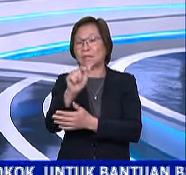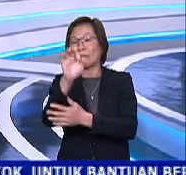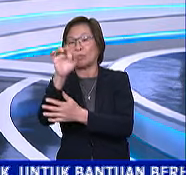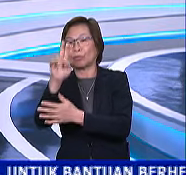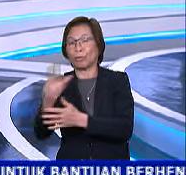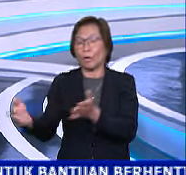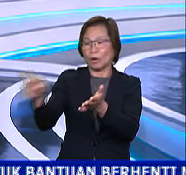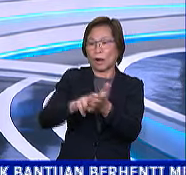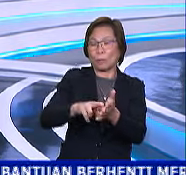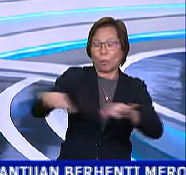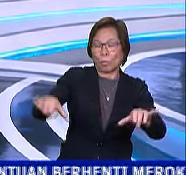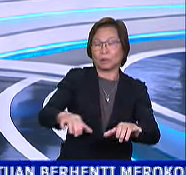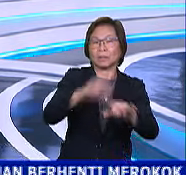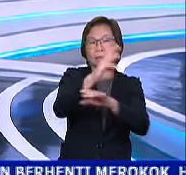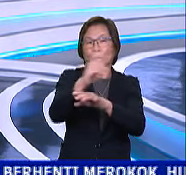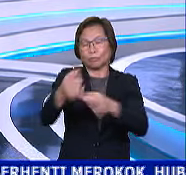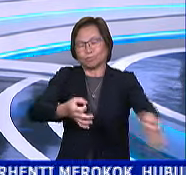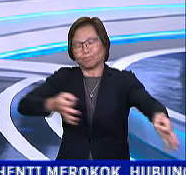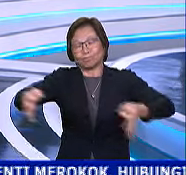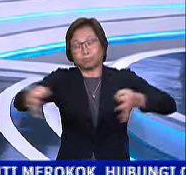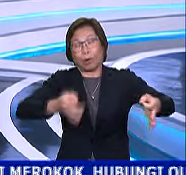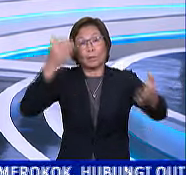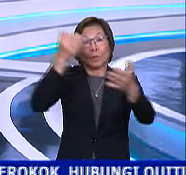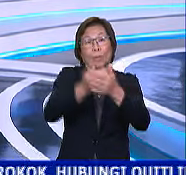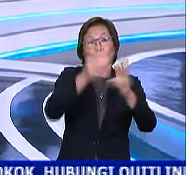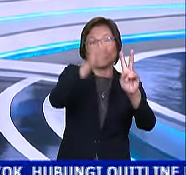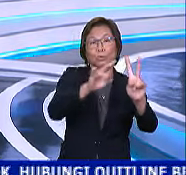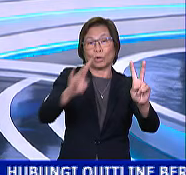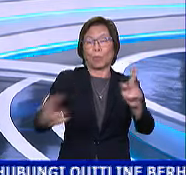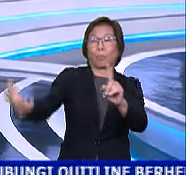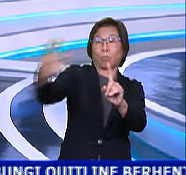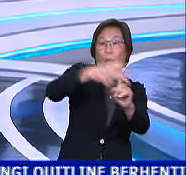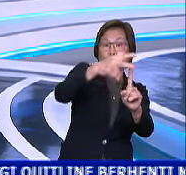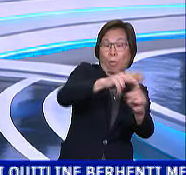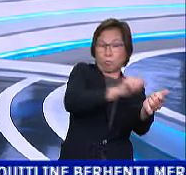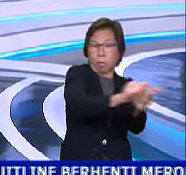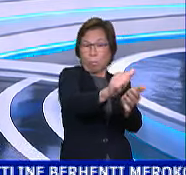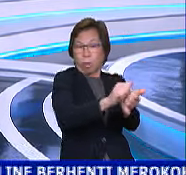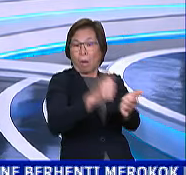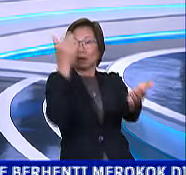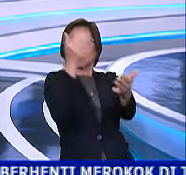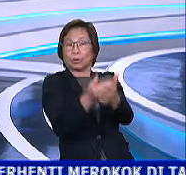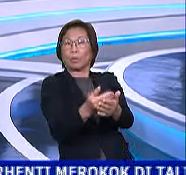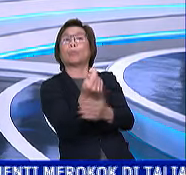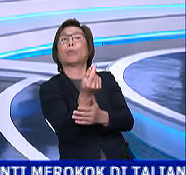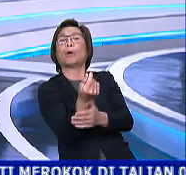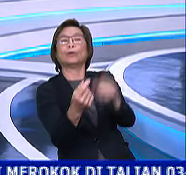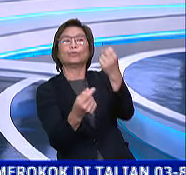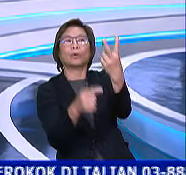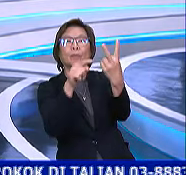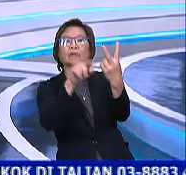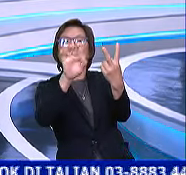dalam laporan laksana ke-61 menjelaskan, sejak 2 Julai lalu, permohonan yang diluluskan mencecah nilai 12